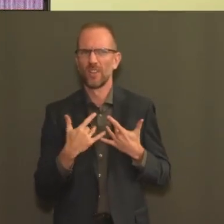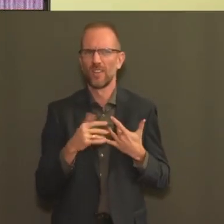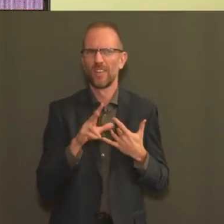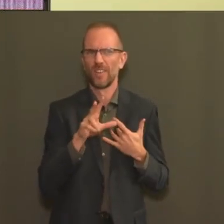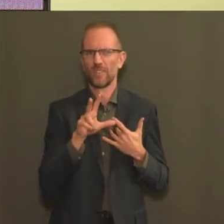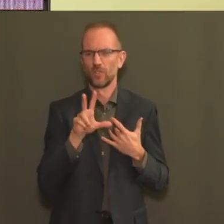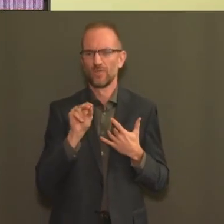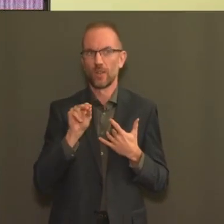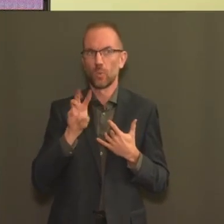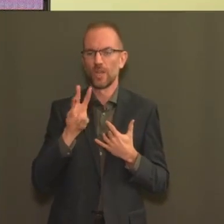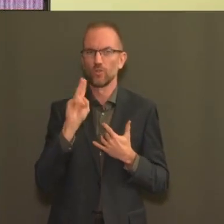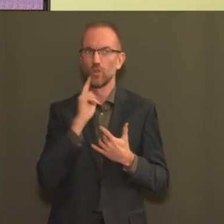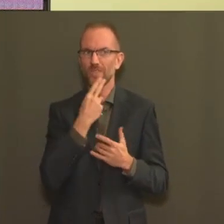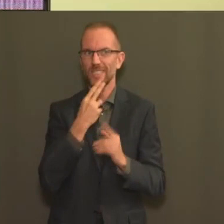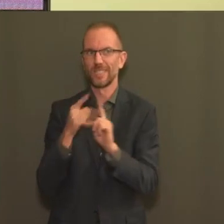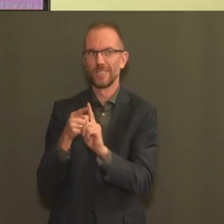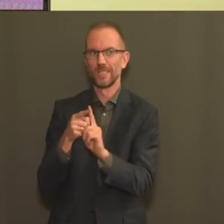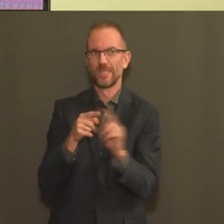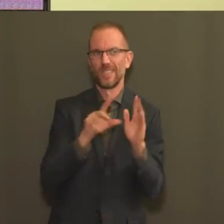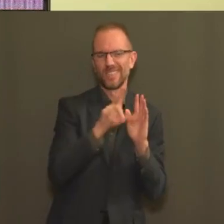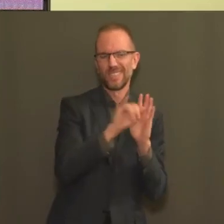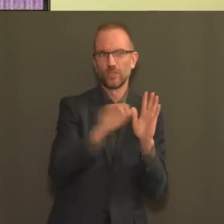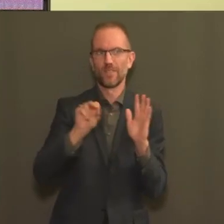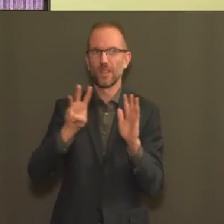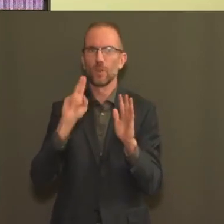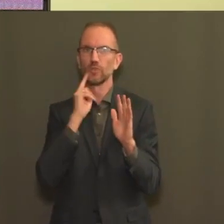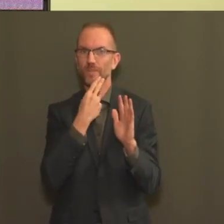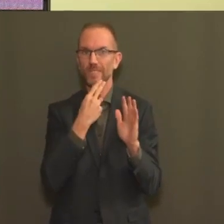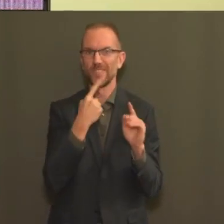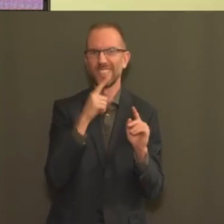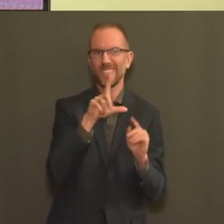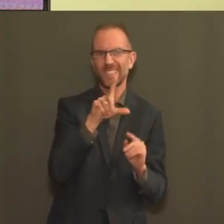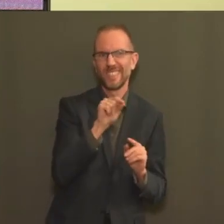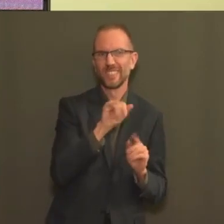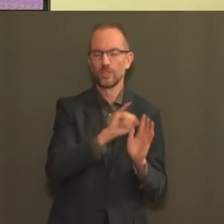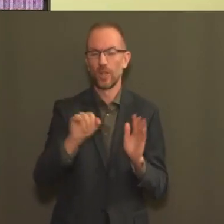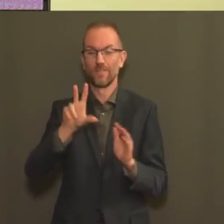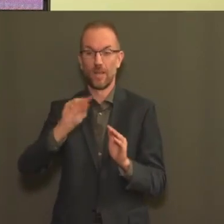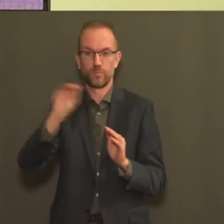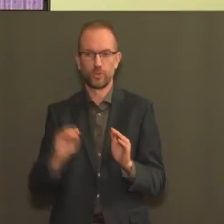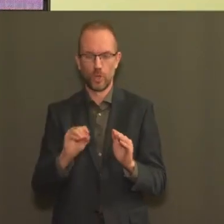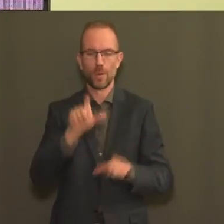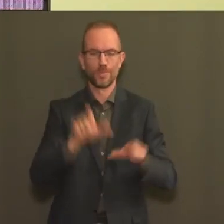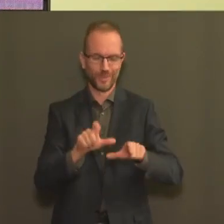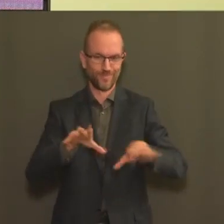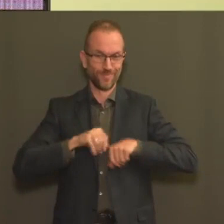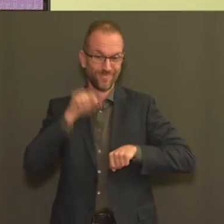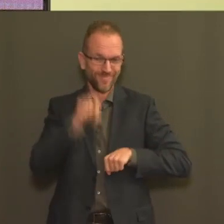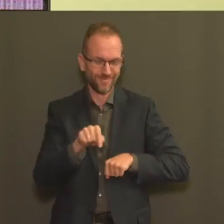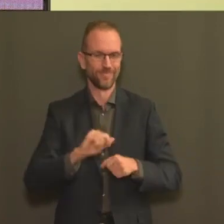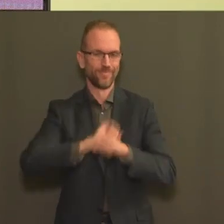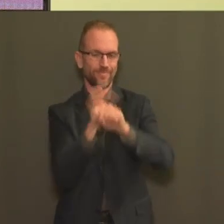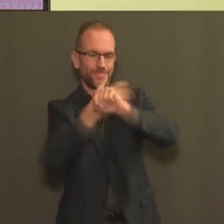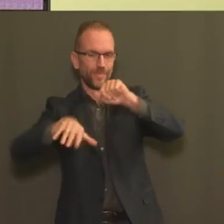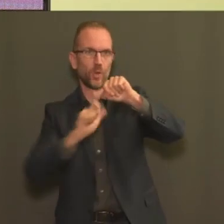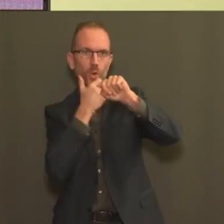% des infections qui sont liées à ce variant, tout en sachant qu'il faut prendre ces chiffres avec des pincettes parce qu'effectivement, il